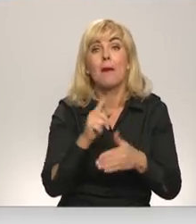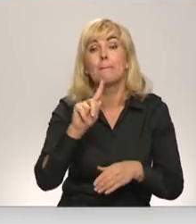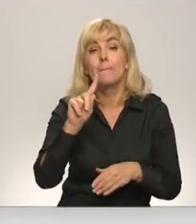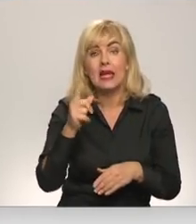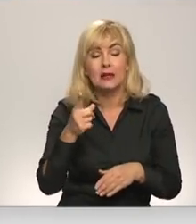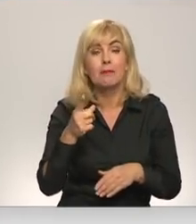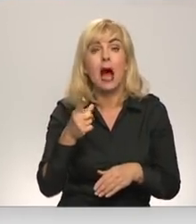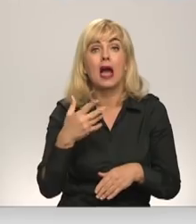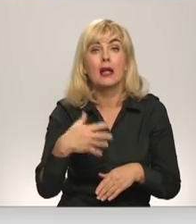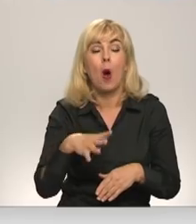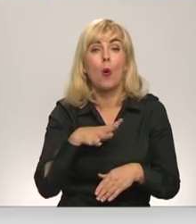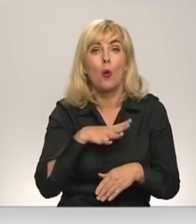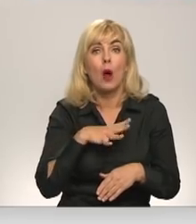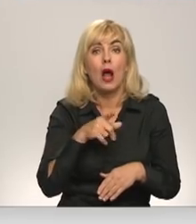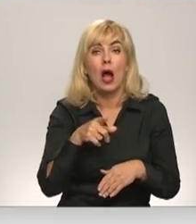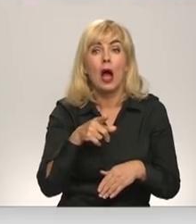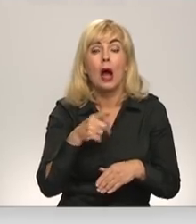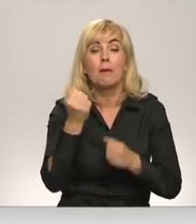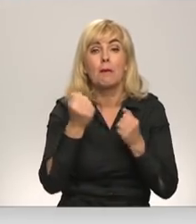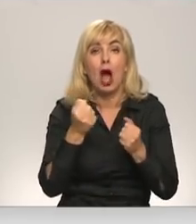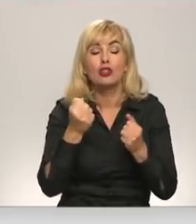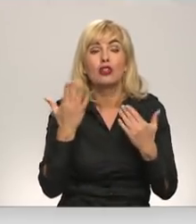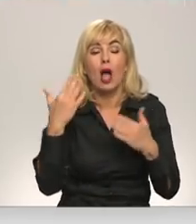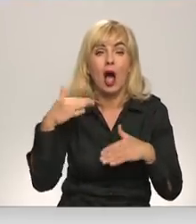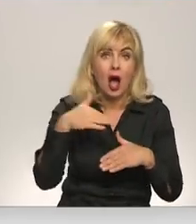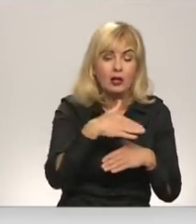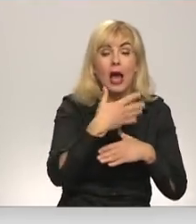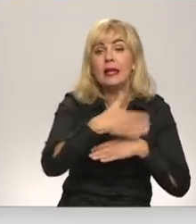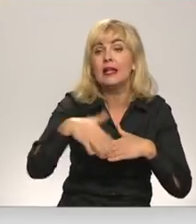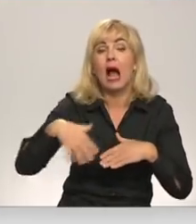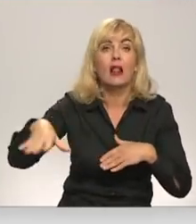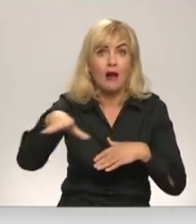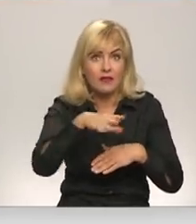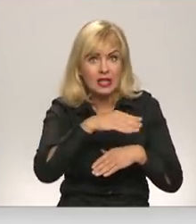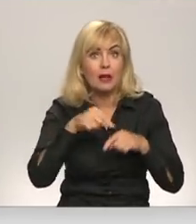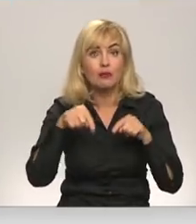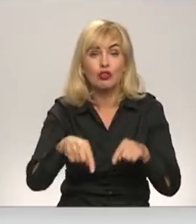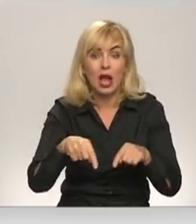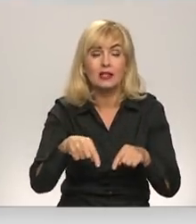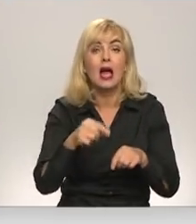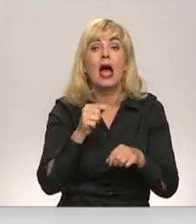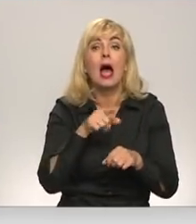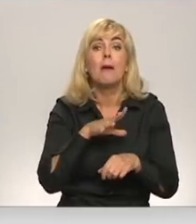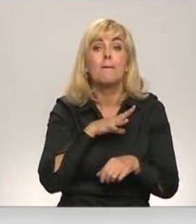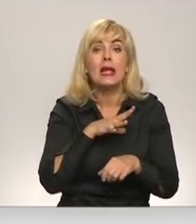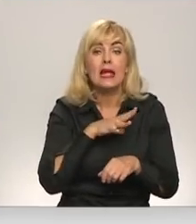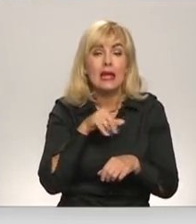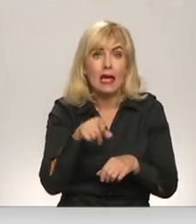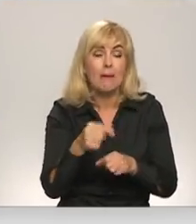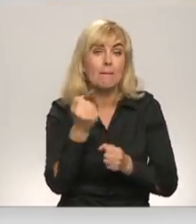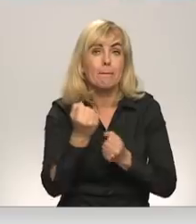bija, kas tika izdzīta mašīna ārā. Tad no tām ielām visām, visām šitens tāvē mašīnas, kas tika dzīta sārā.